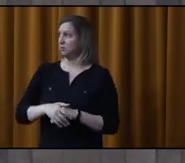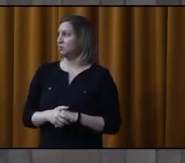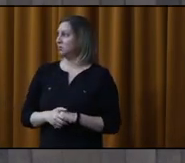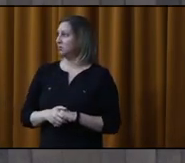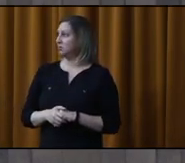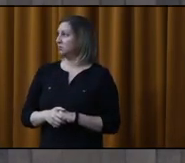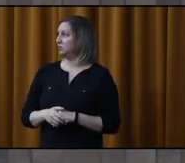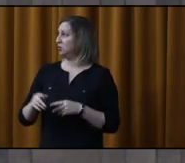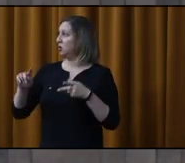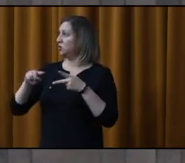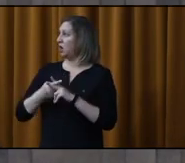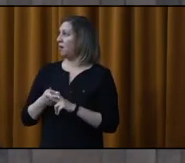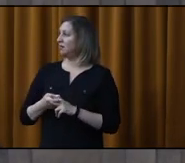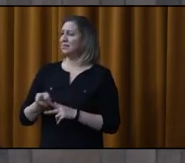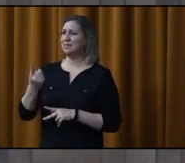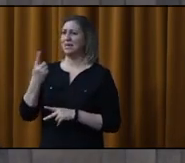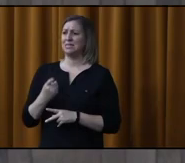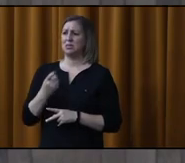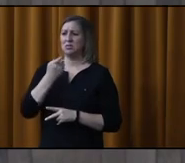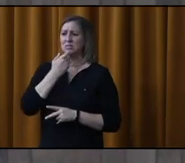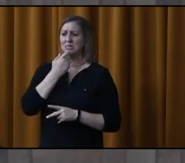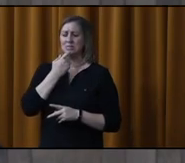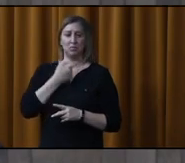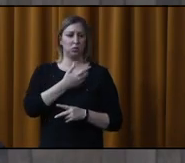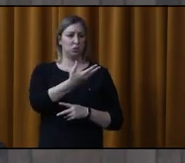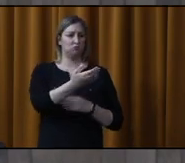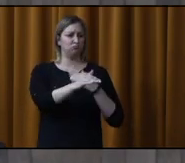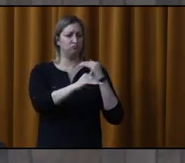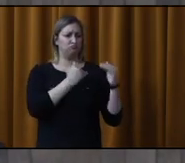Nous allons commencer avec les questions que nous avons reçues en ligne.